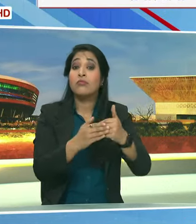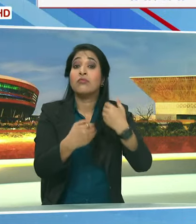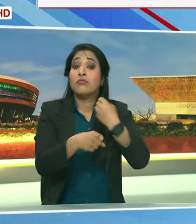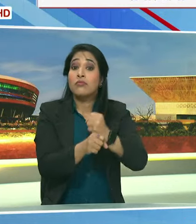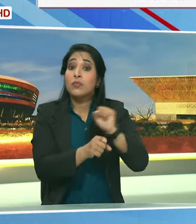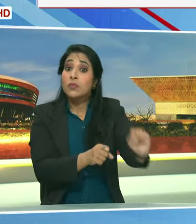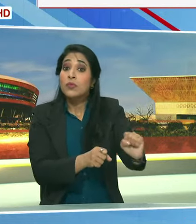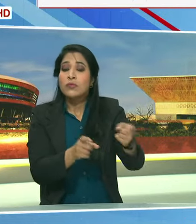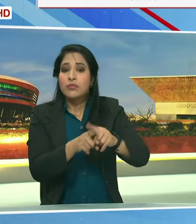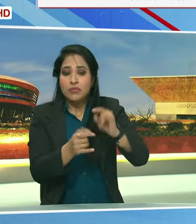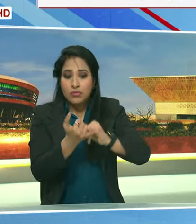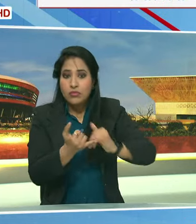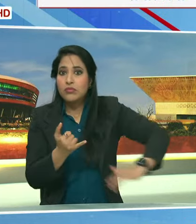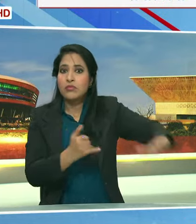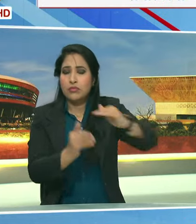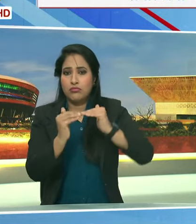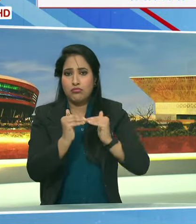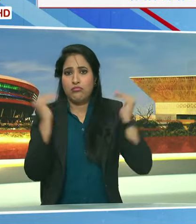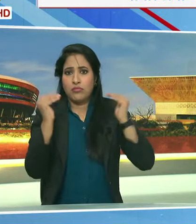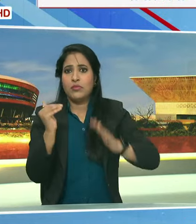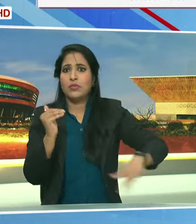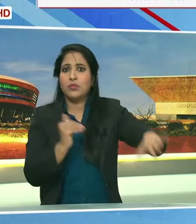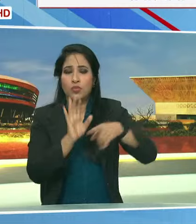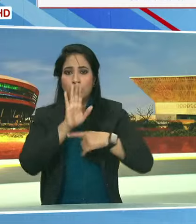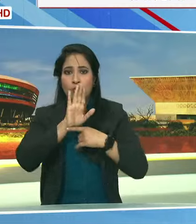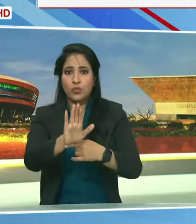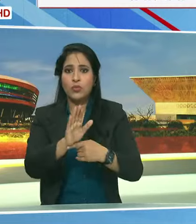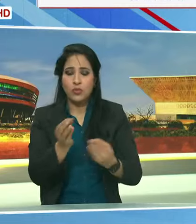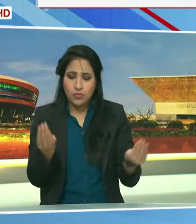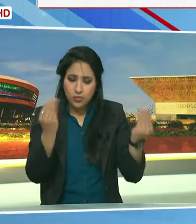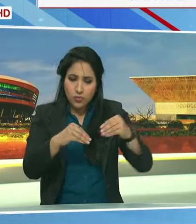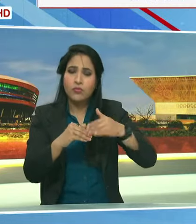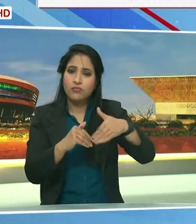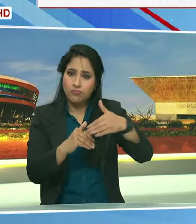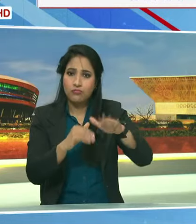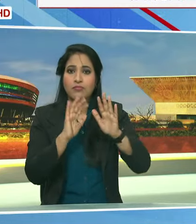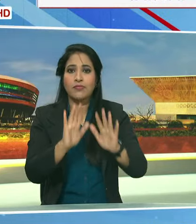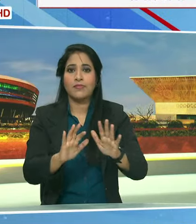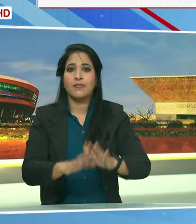सामाजिक समरस्ता के प्रतीक होंगे वो भी पूर्ण हो सके